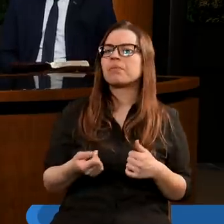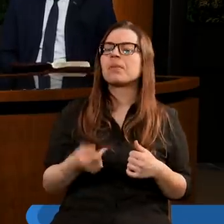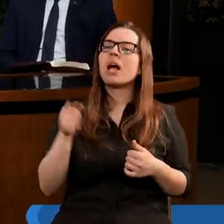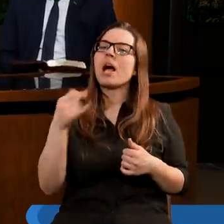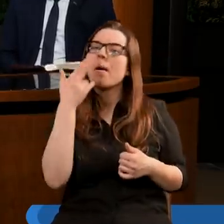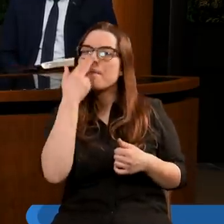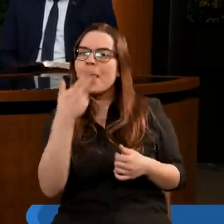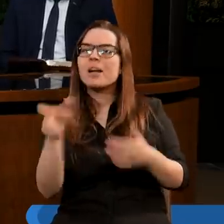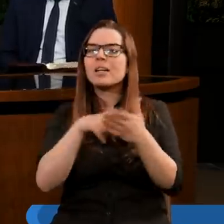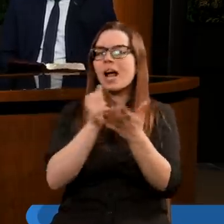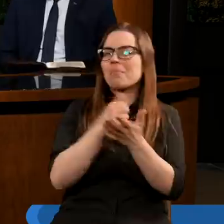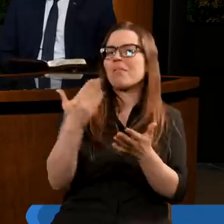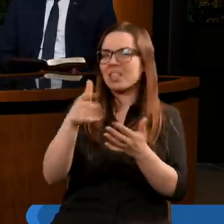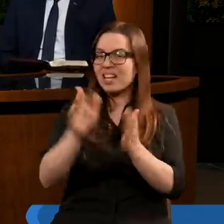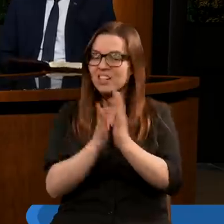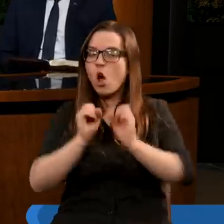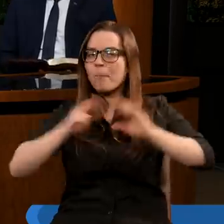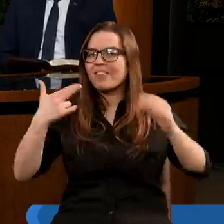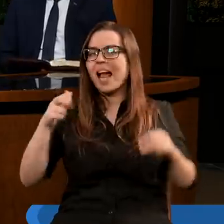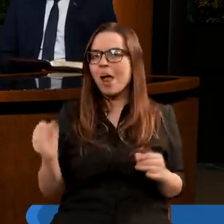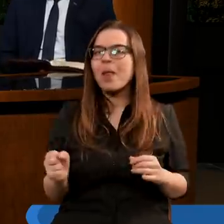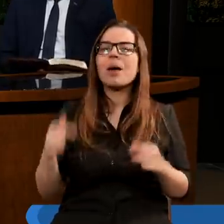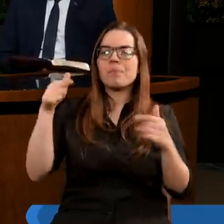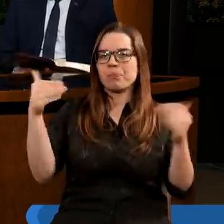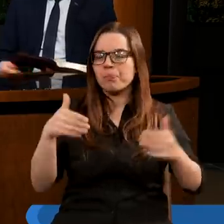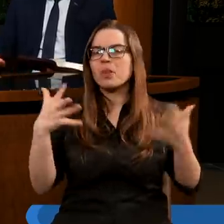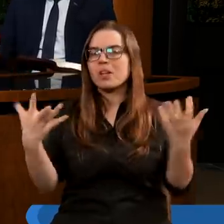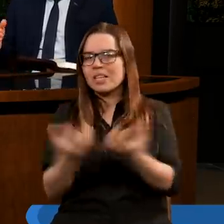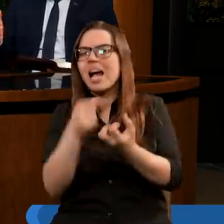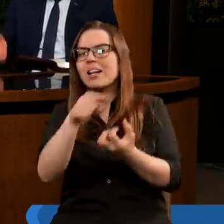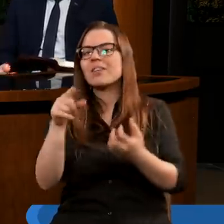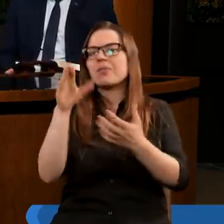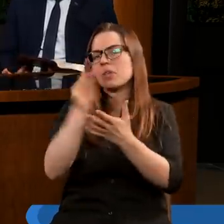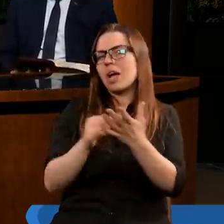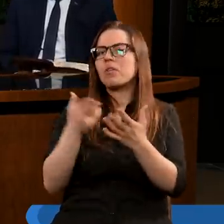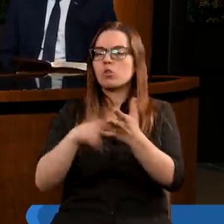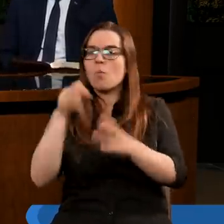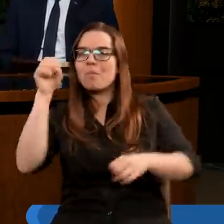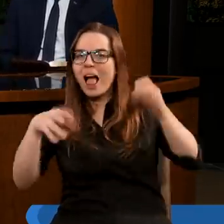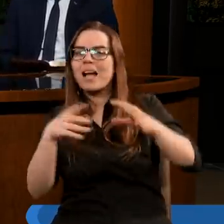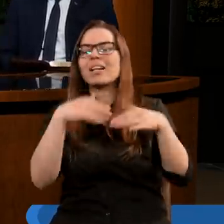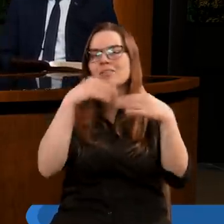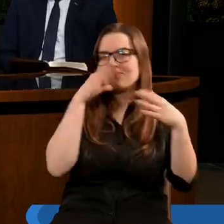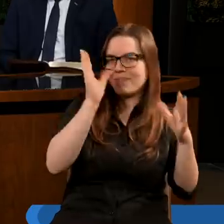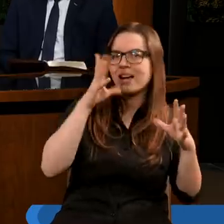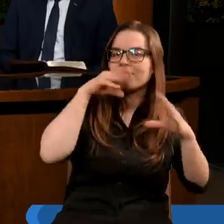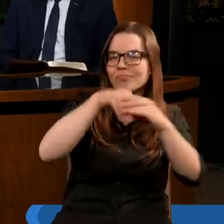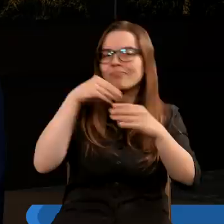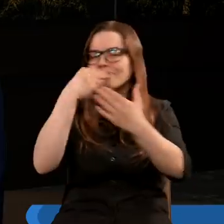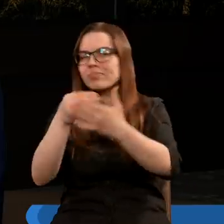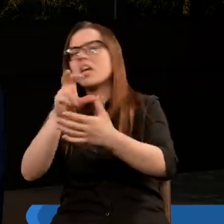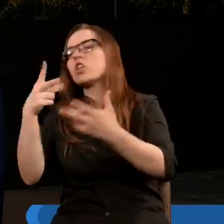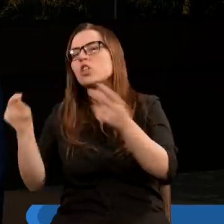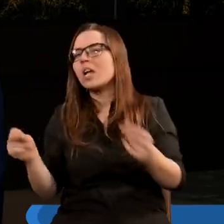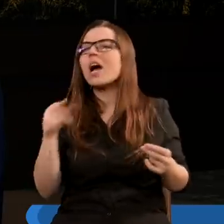patrzymy na sprawozdanie z Księgi Objawienia, bo tam możemy znaleźć te dwie grupy ludzi, zarówno tych, których te plagi dopadną, jak i tych, których te plagi nie dopadną.